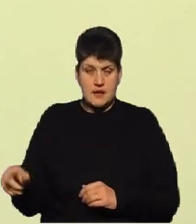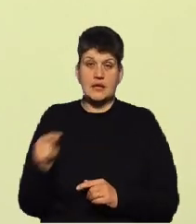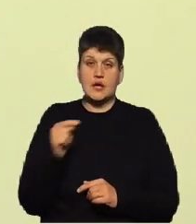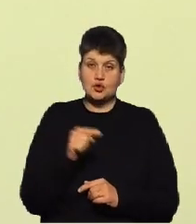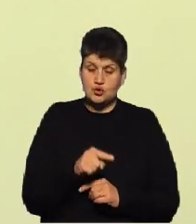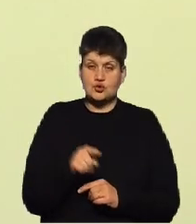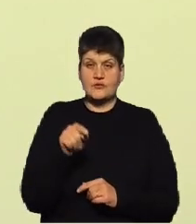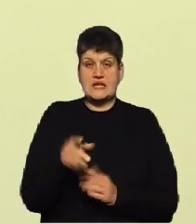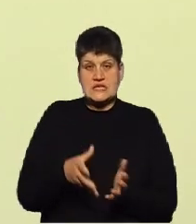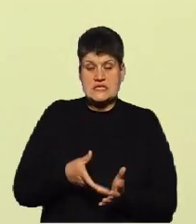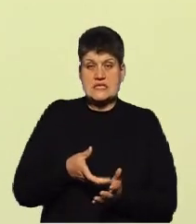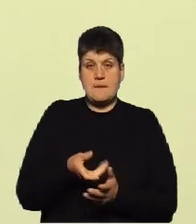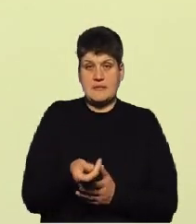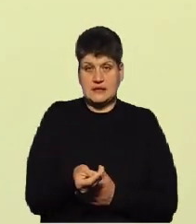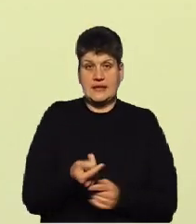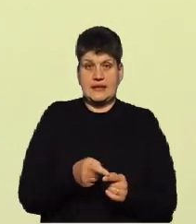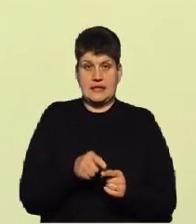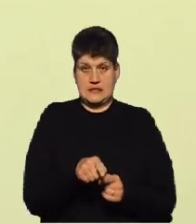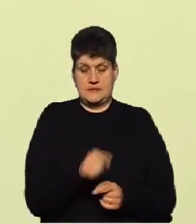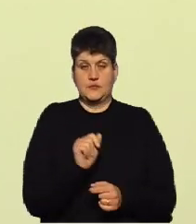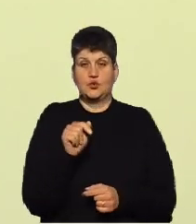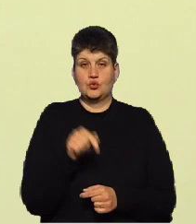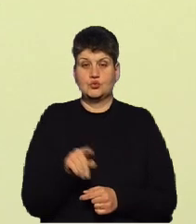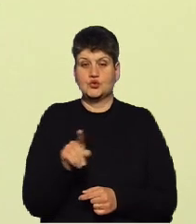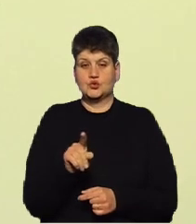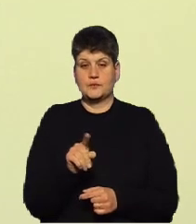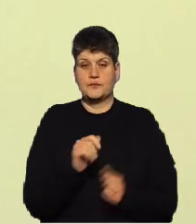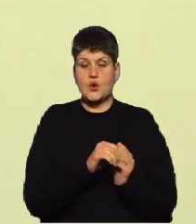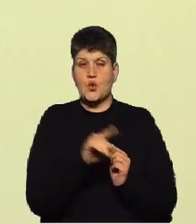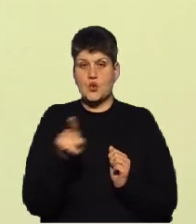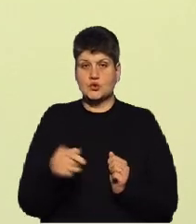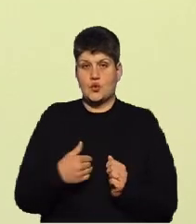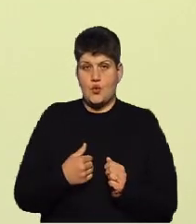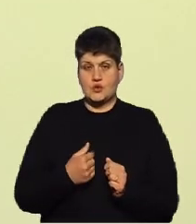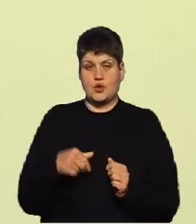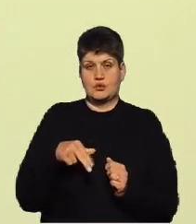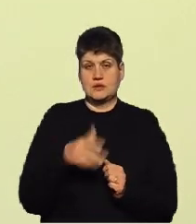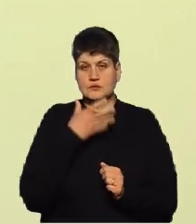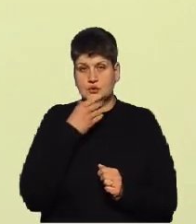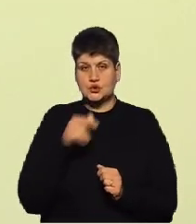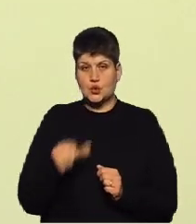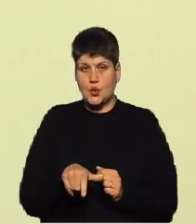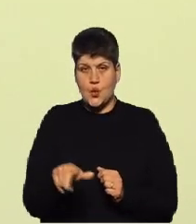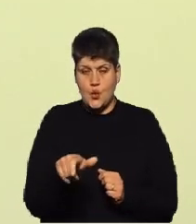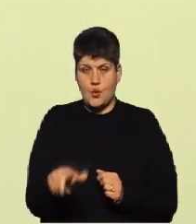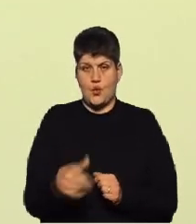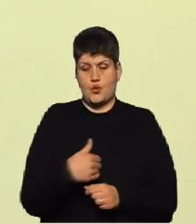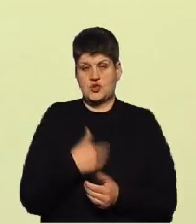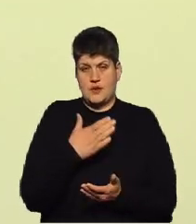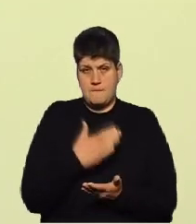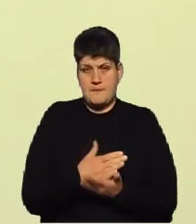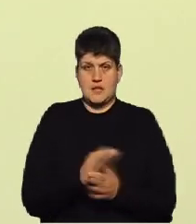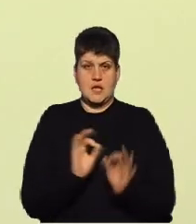заплатили ці платежі. Тому що кожен хоче ходити по хороших дорогах, хоче мати нормальні